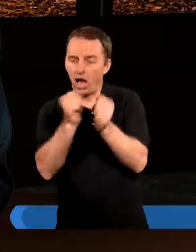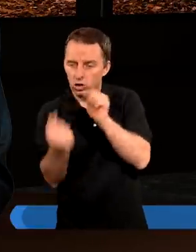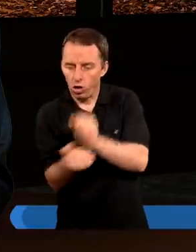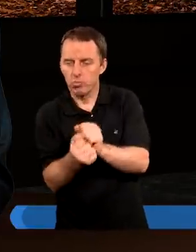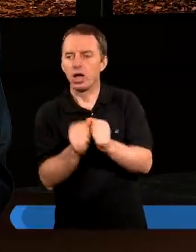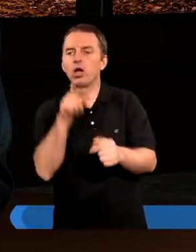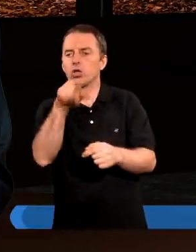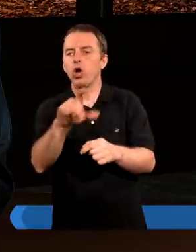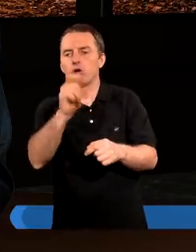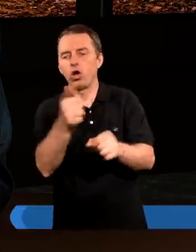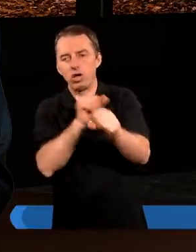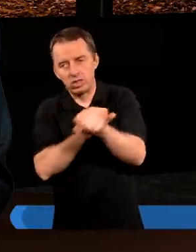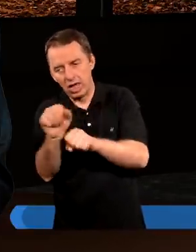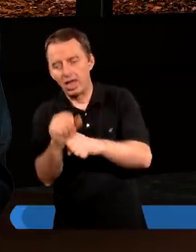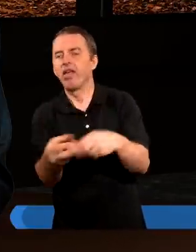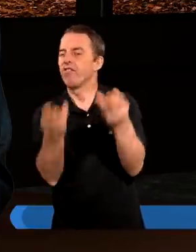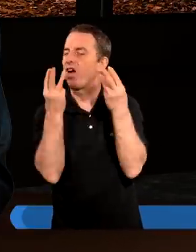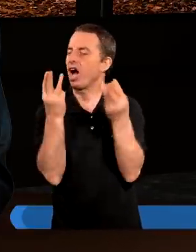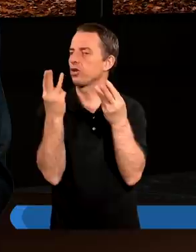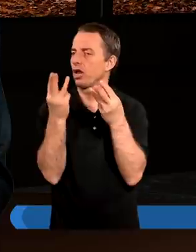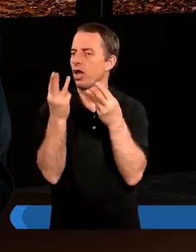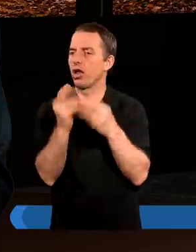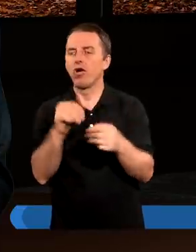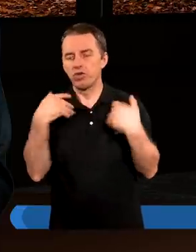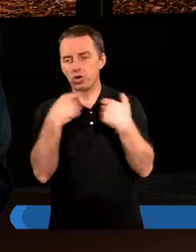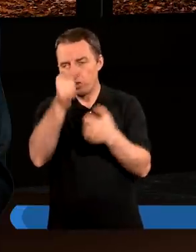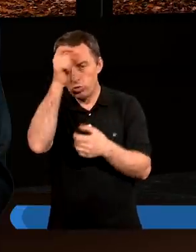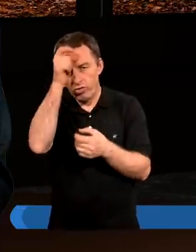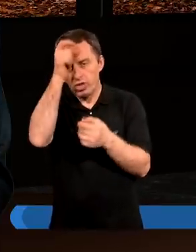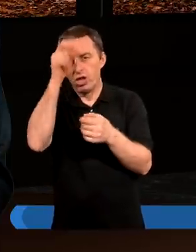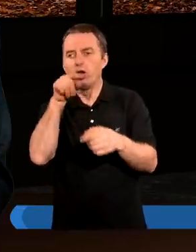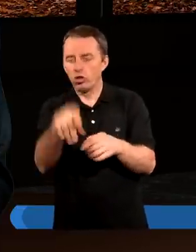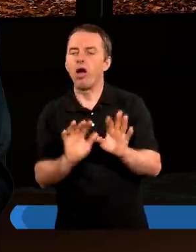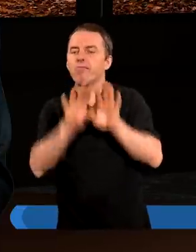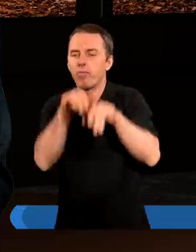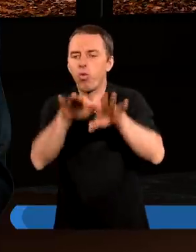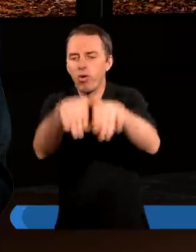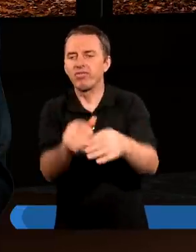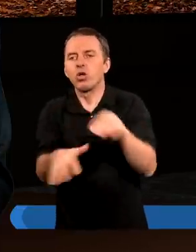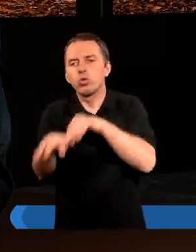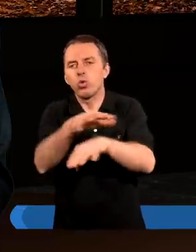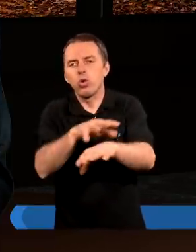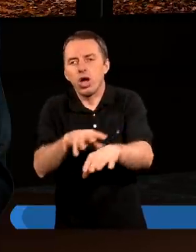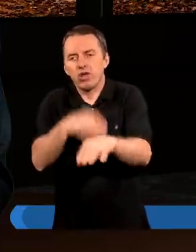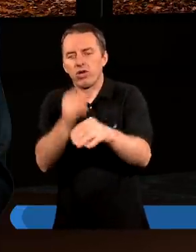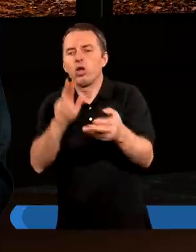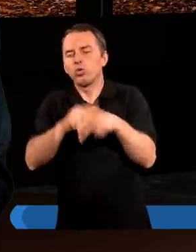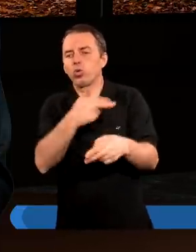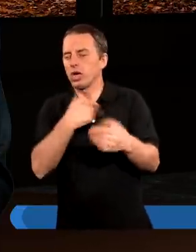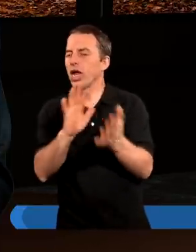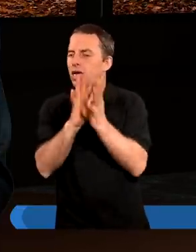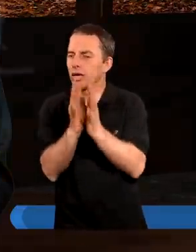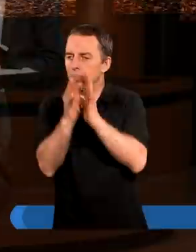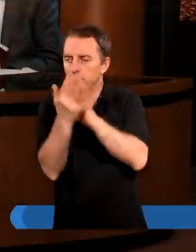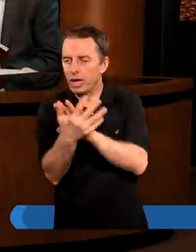to, co jest istotne w życiu człowieka, to wpływ Ducha Świętego, który nas zmienia.